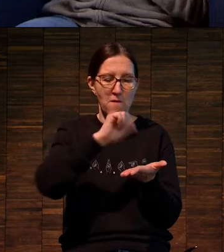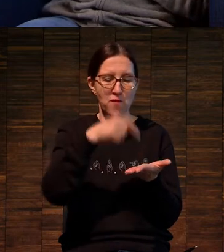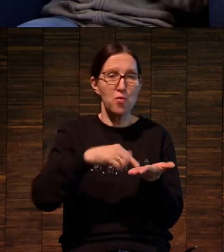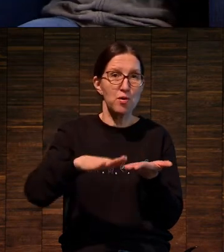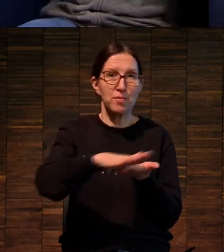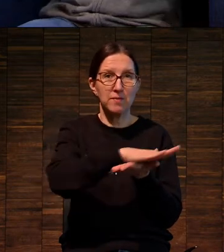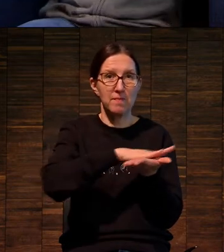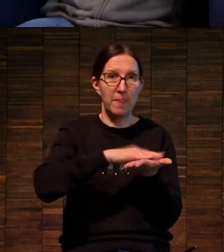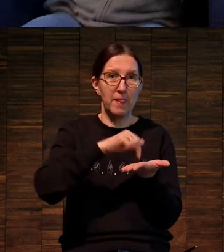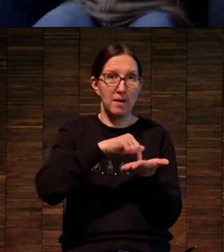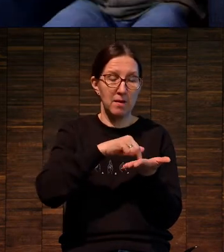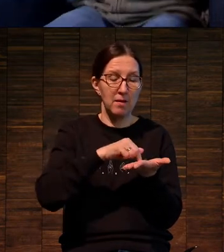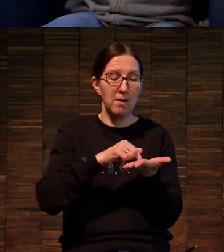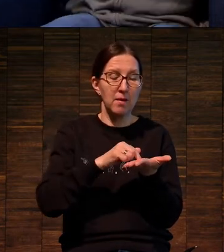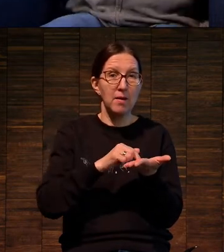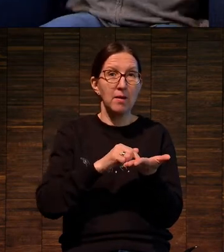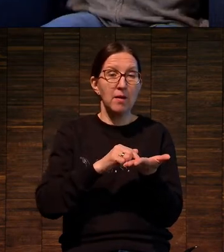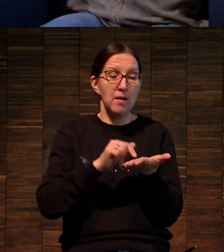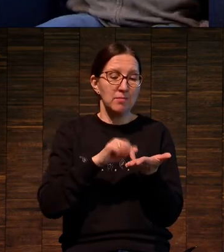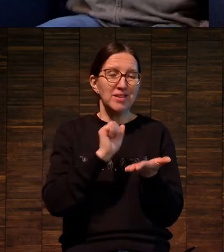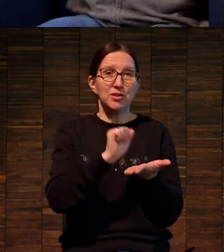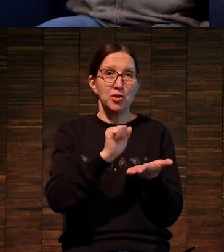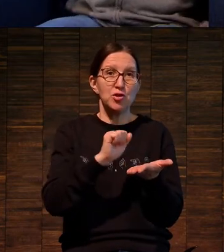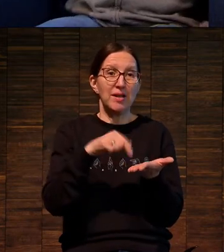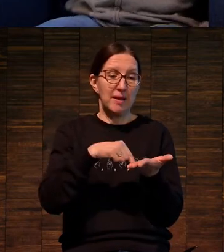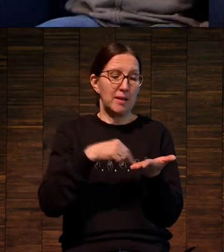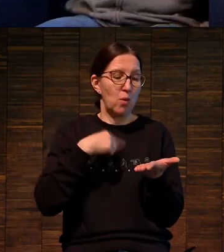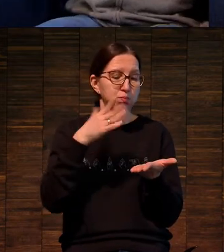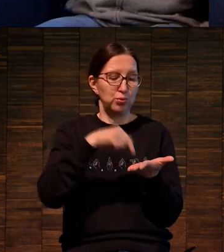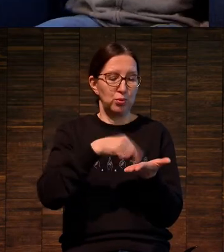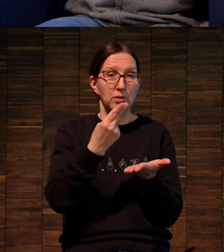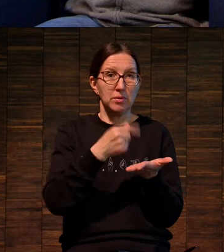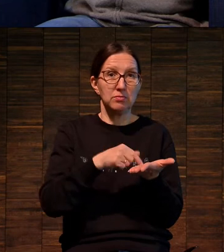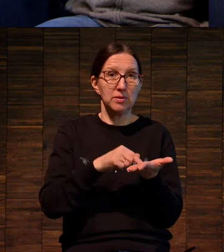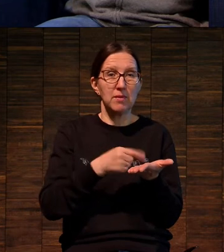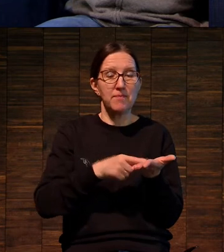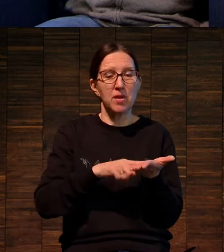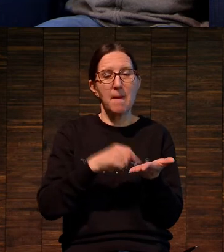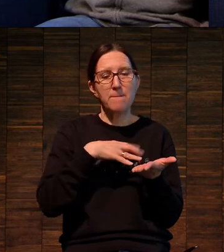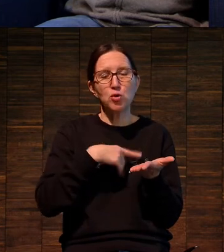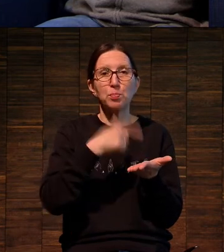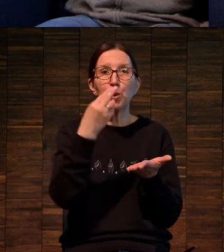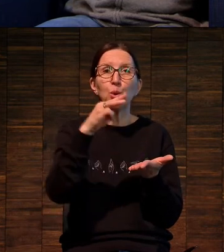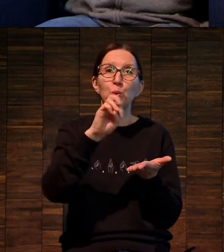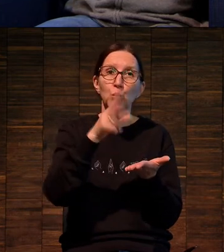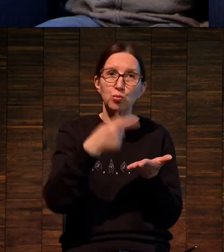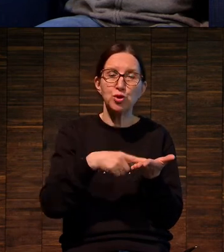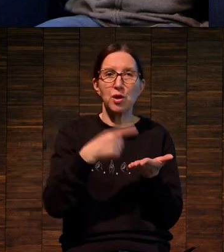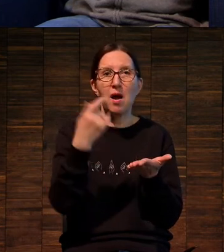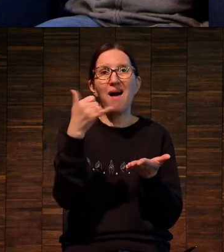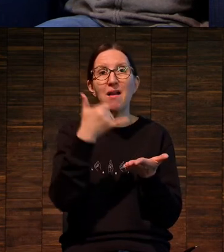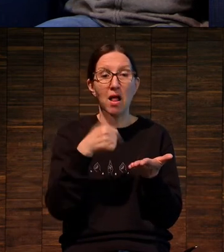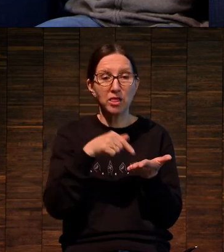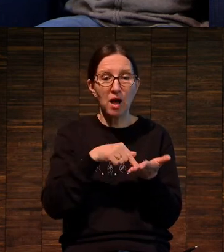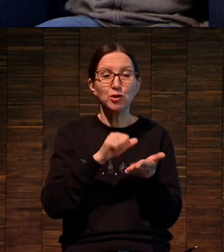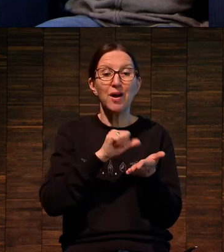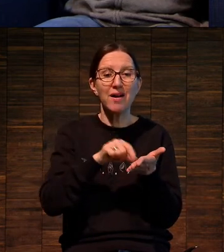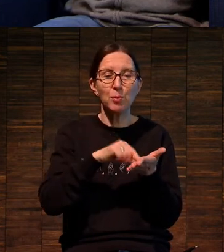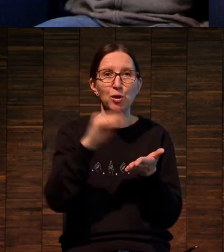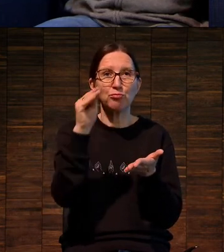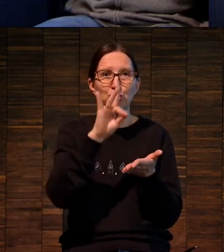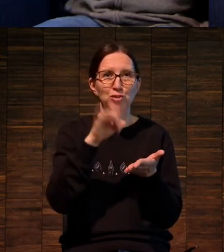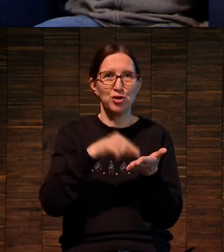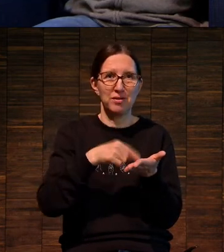В базе своей создавалось в литографии. Это литографский карандаш, литографская туша. В основе литографских